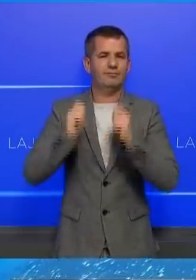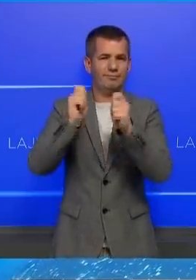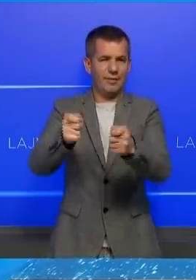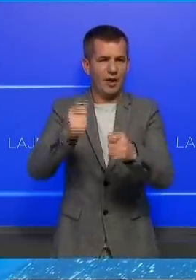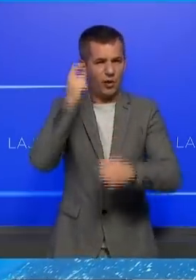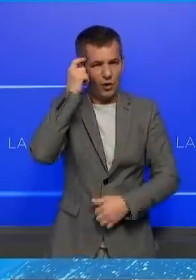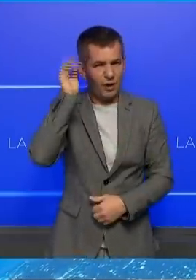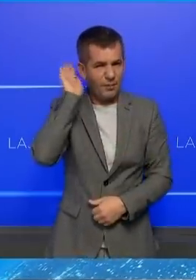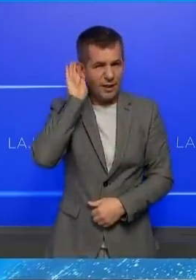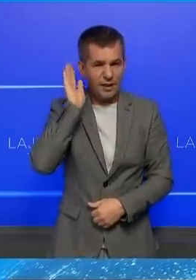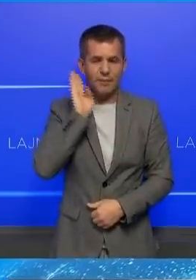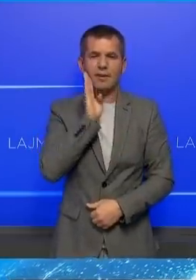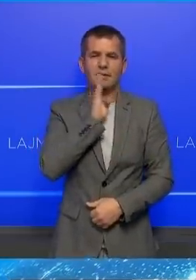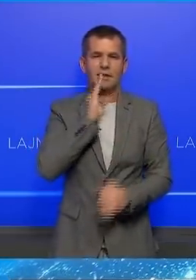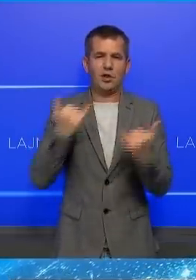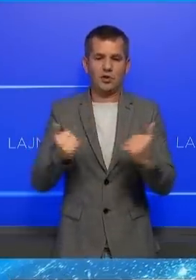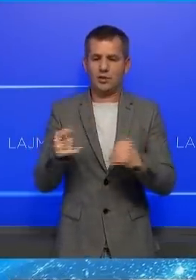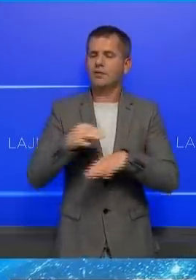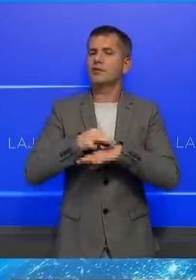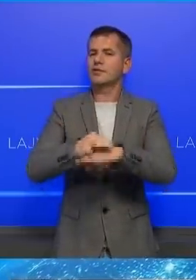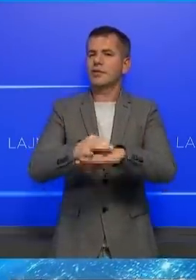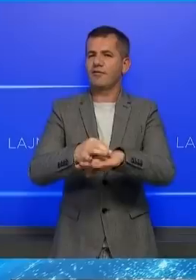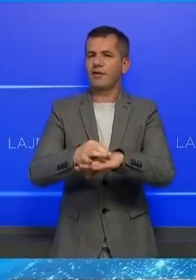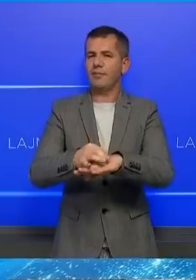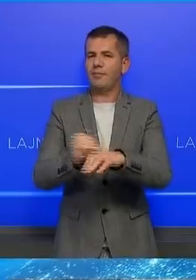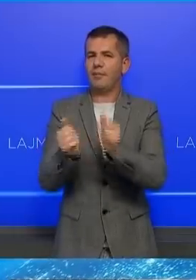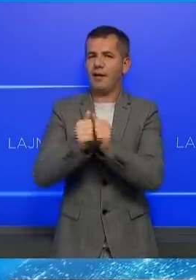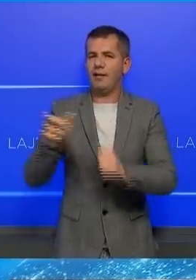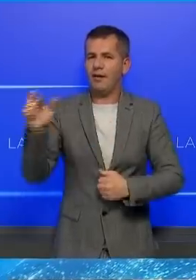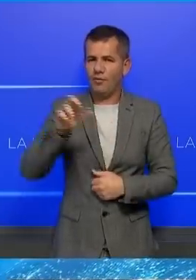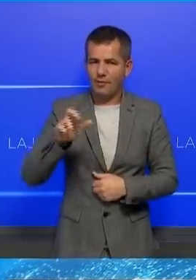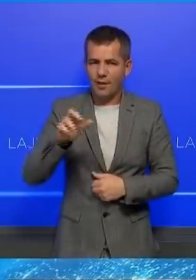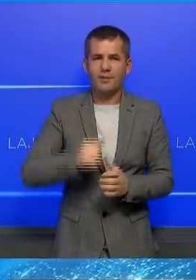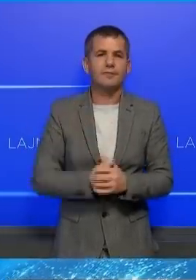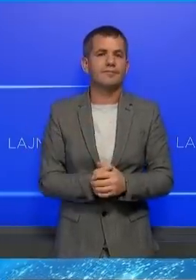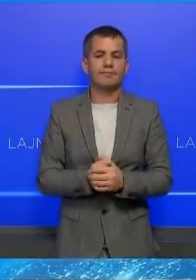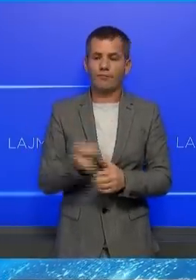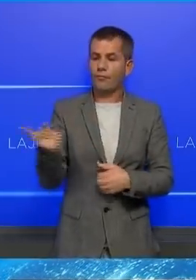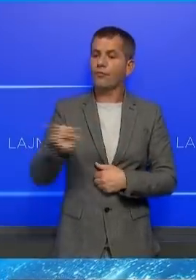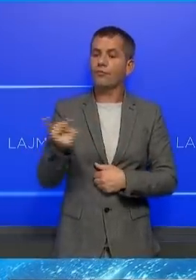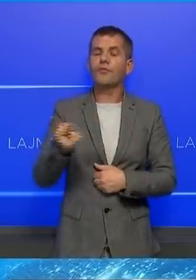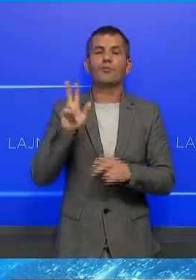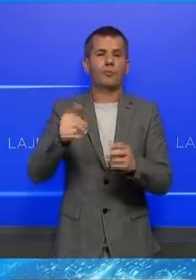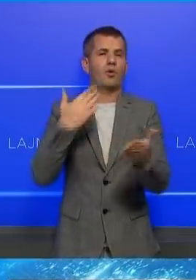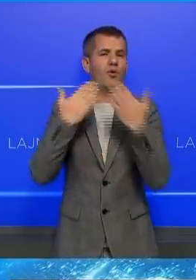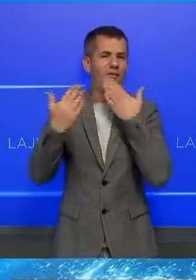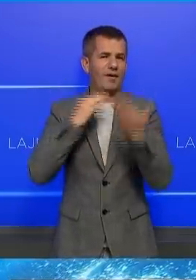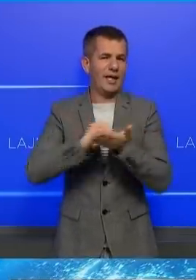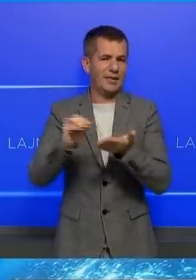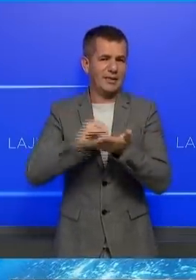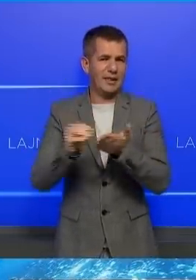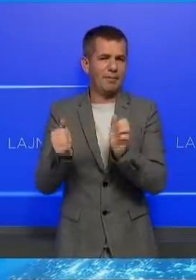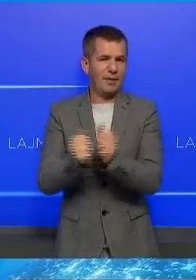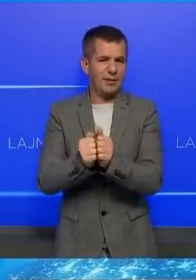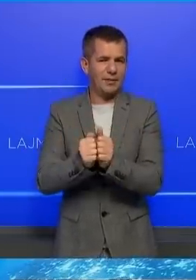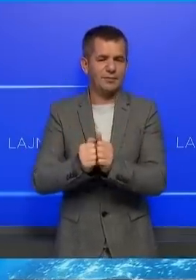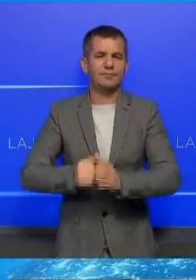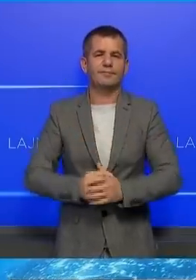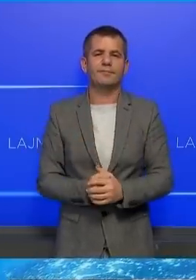Kurti pas ditër nësot me nga shepi zyre së bëjës në Kosovët Tomas Zunjog. Të dy do të mbaj një konferens të përbashkët për medje.